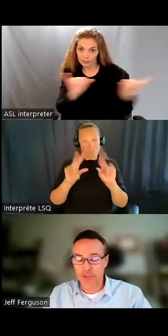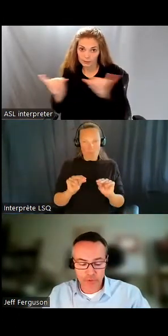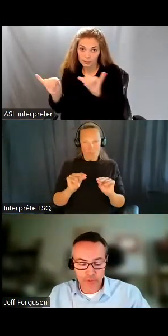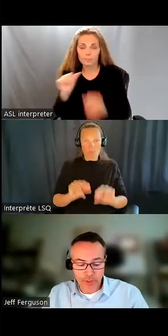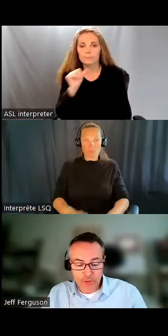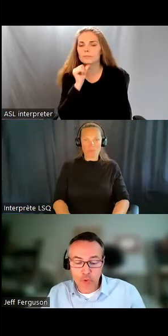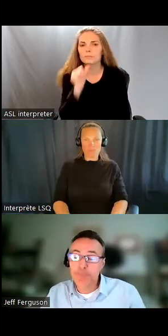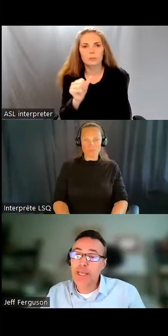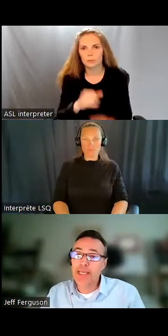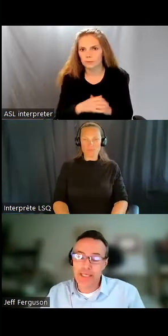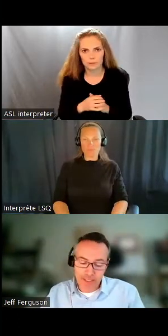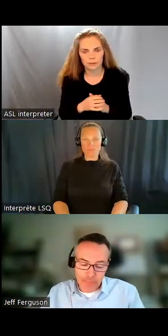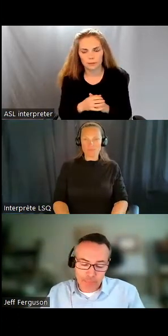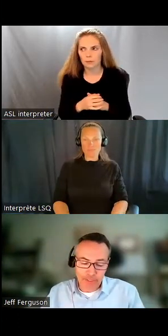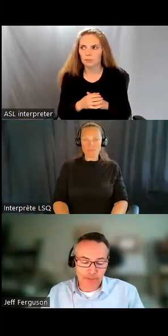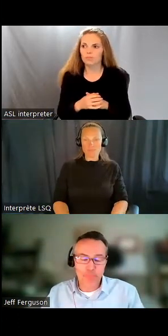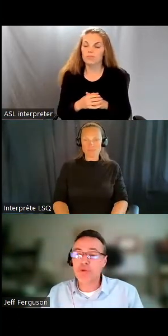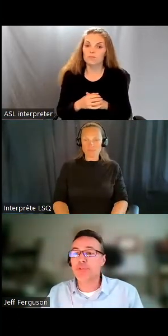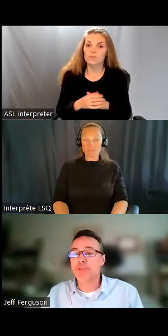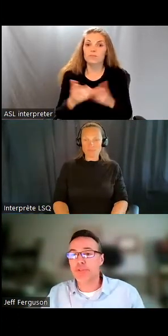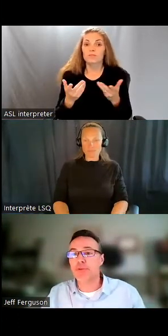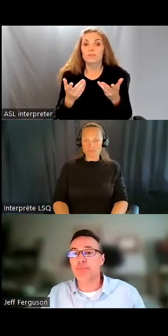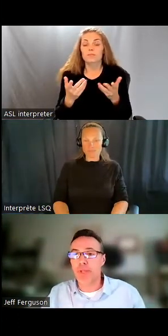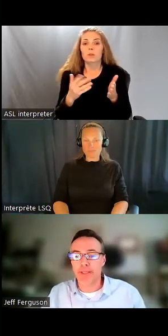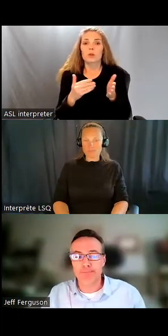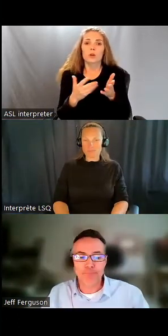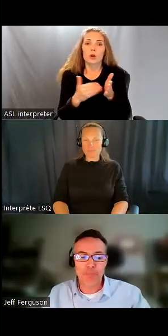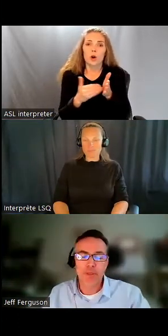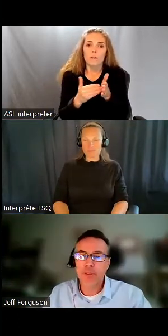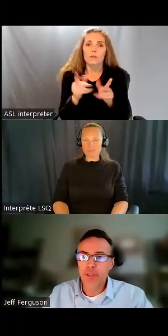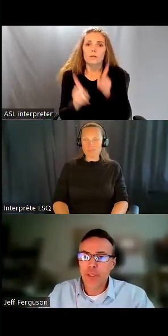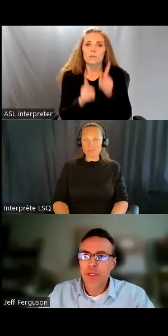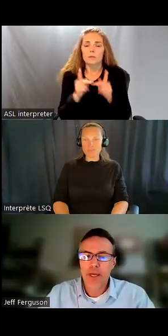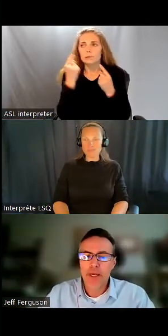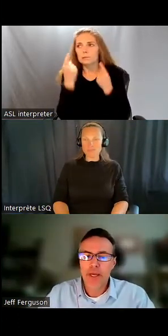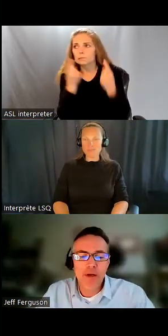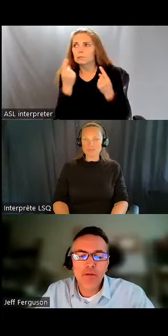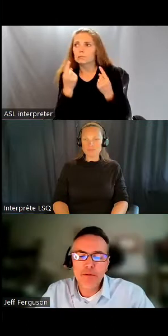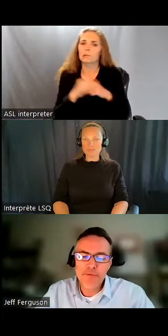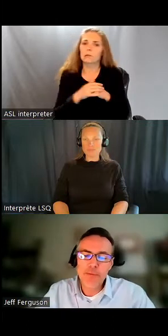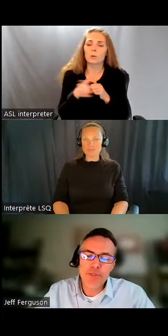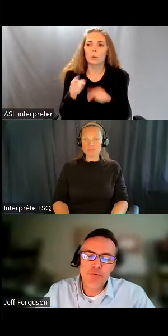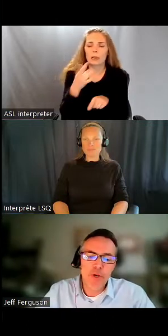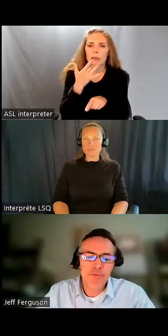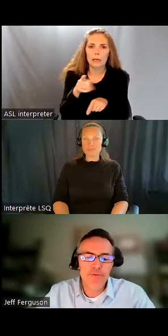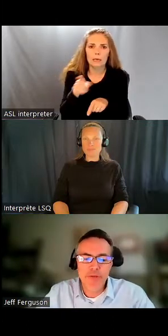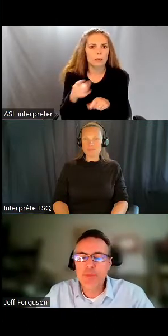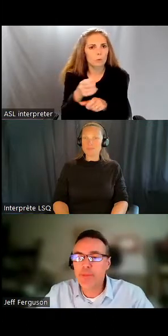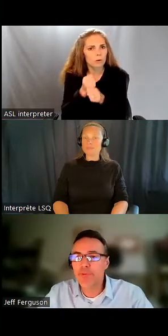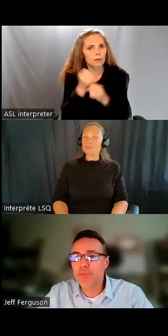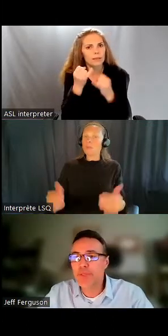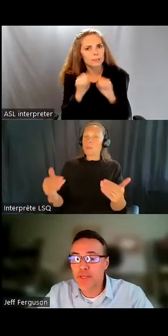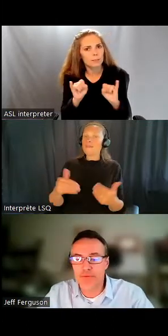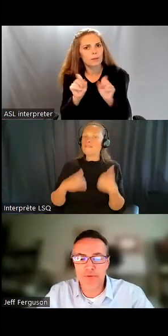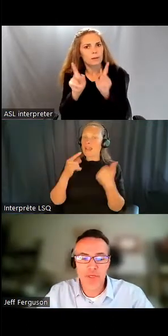et c'est souvent plus considéré comme une exception de voir un plan de vie indépendante dans la communauté.